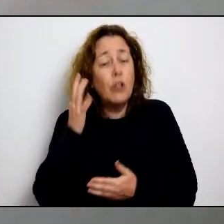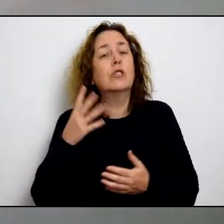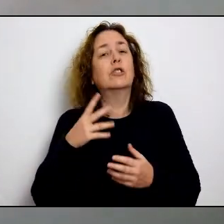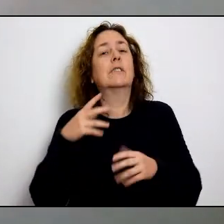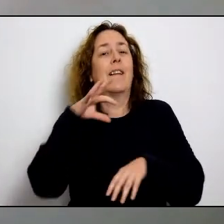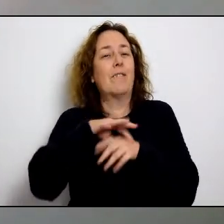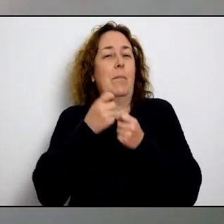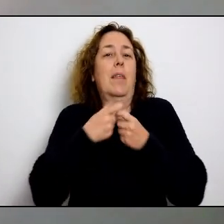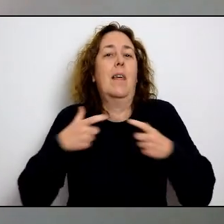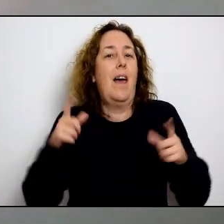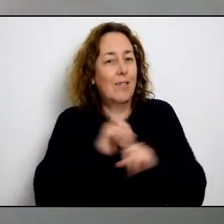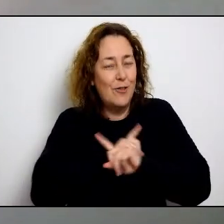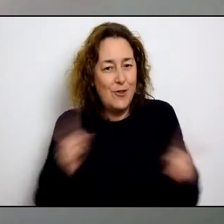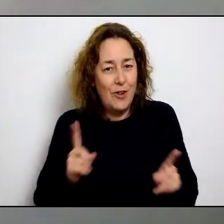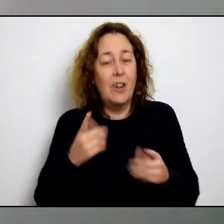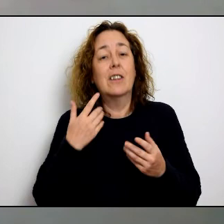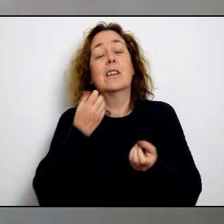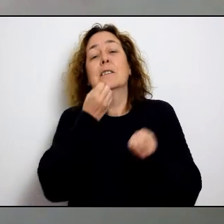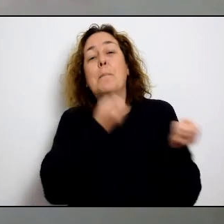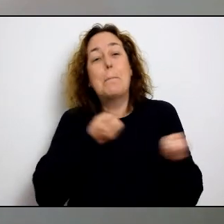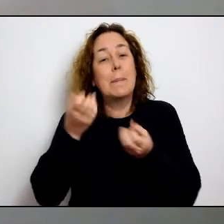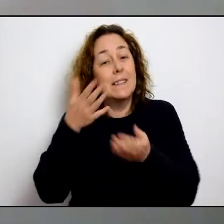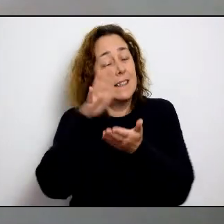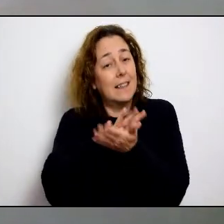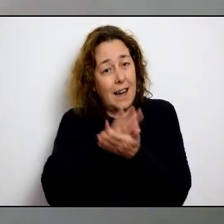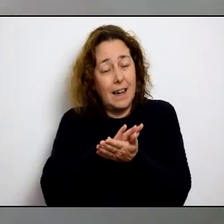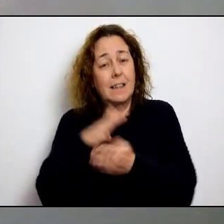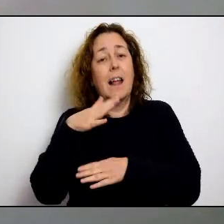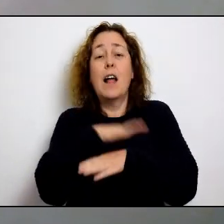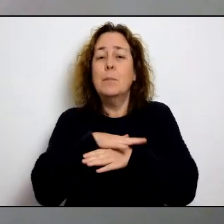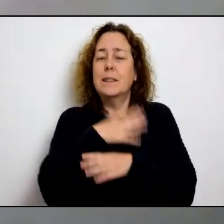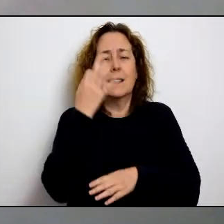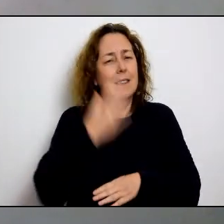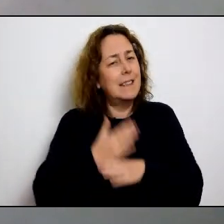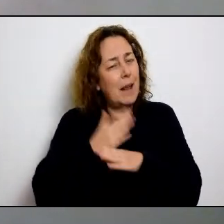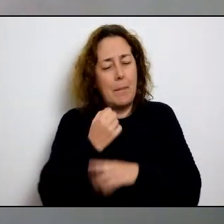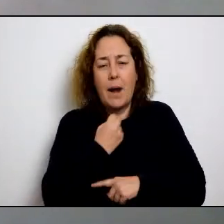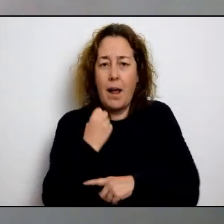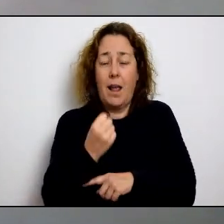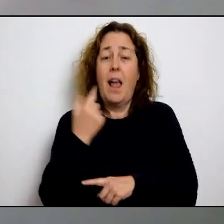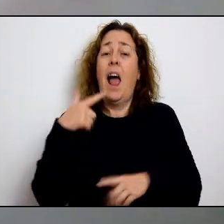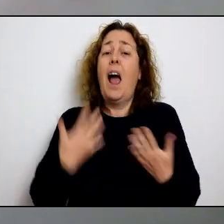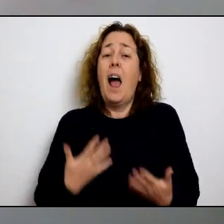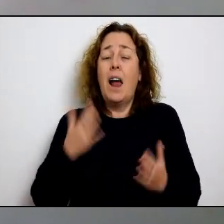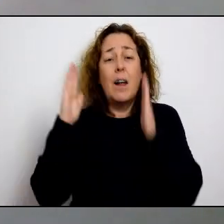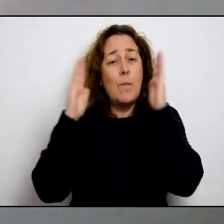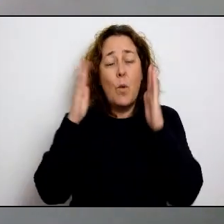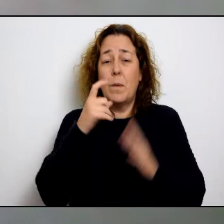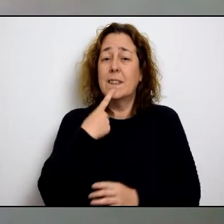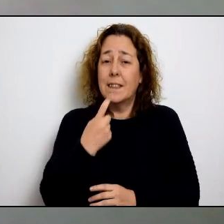molt bé de debet ho estem fent molt bé entre l'esforç de tots i totes està incontinent aquesta malaltia i un missatge de